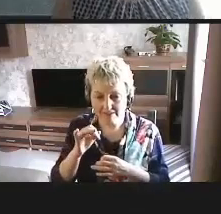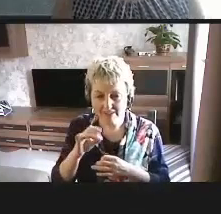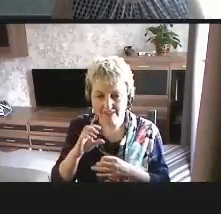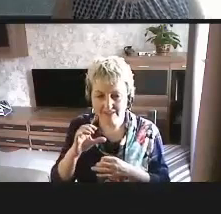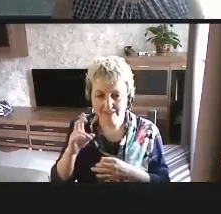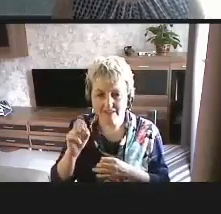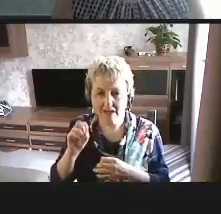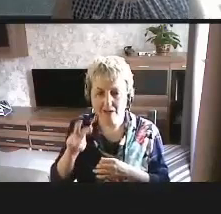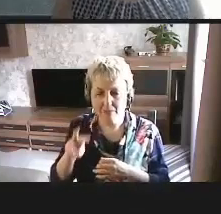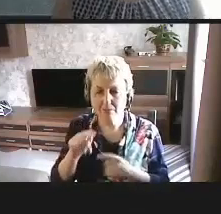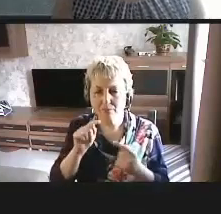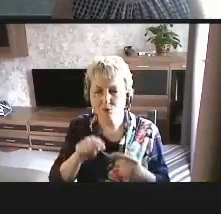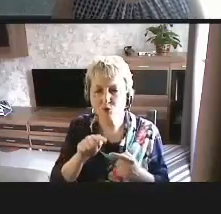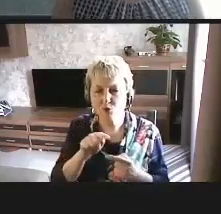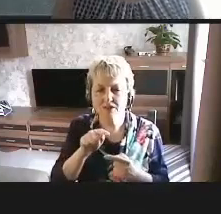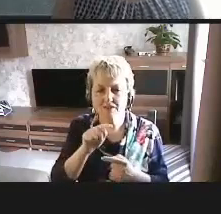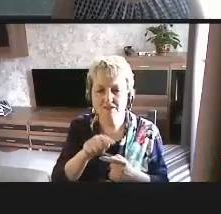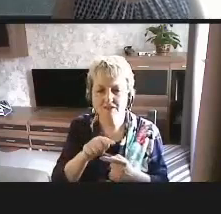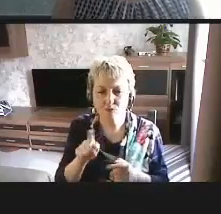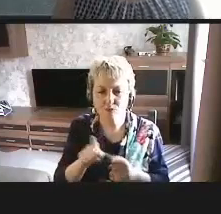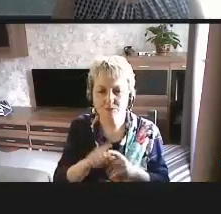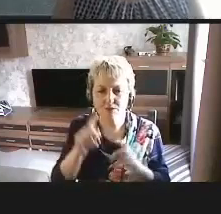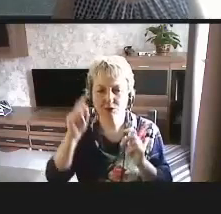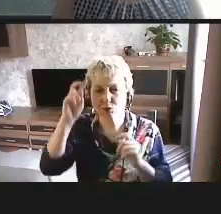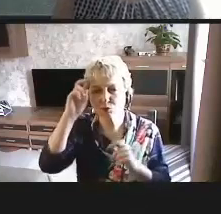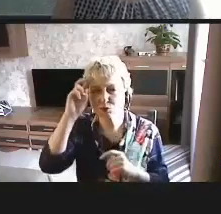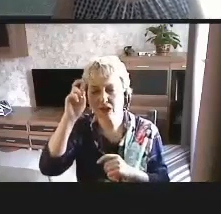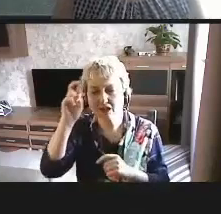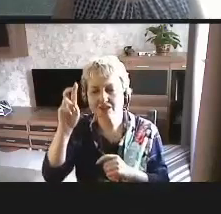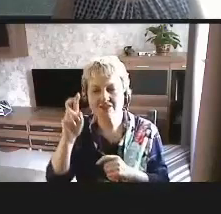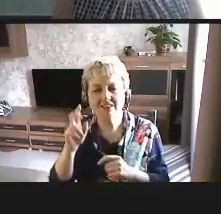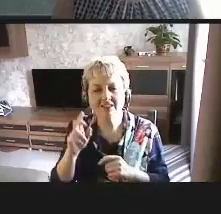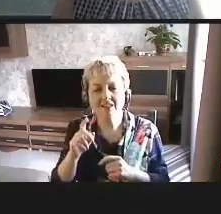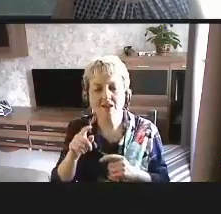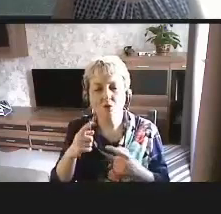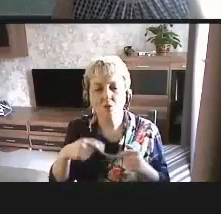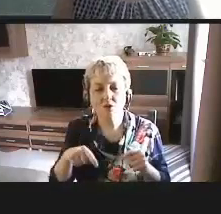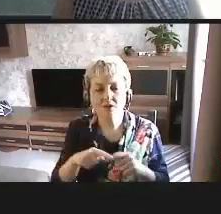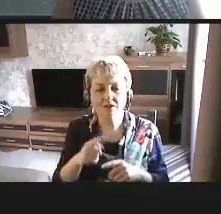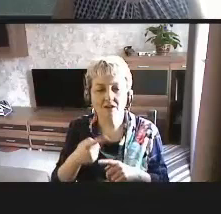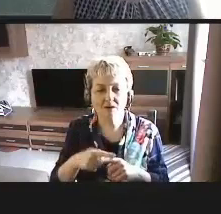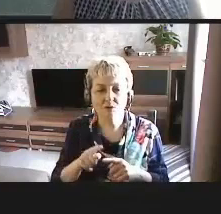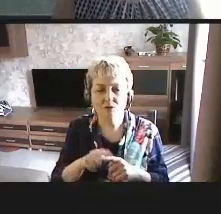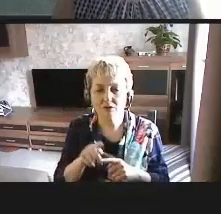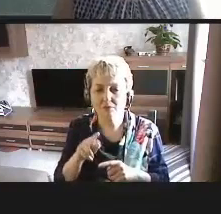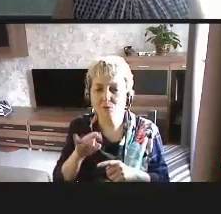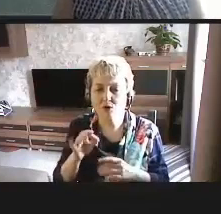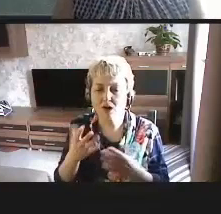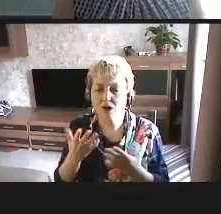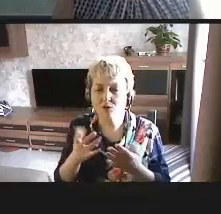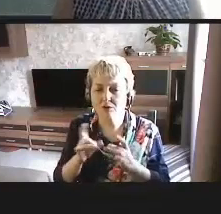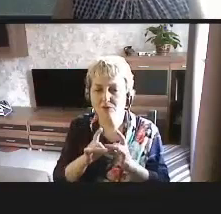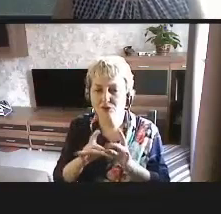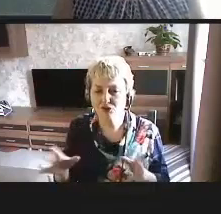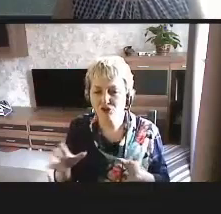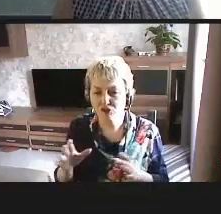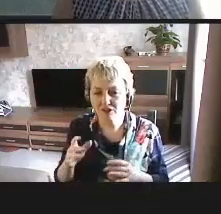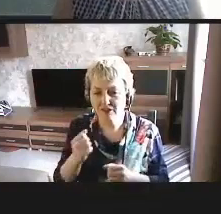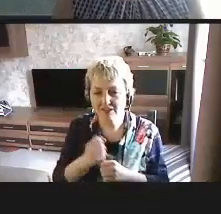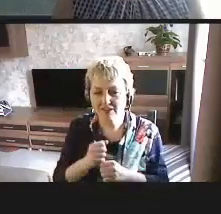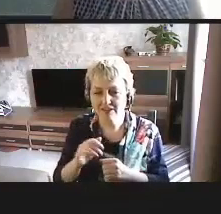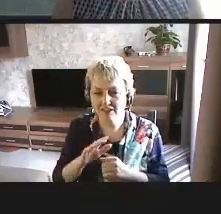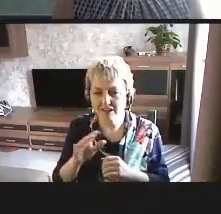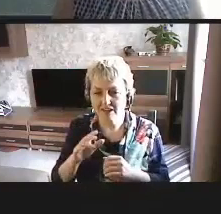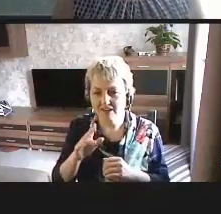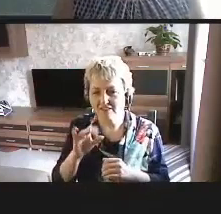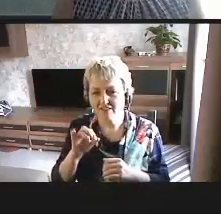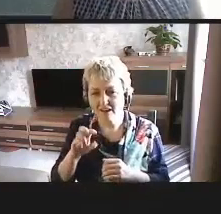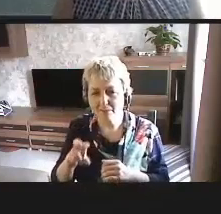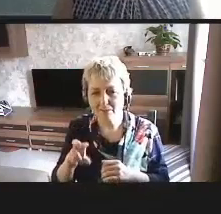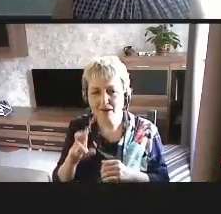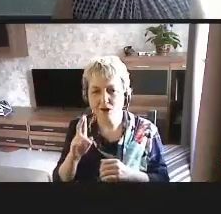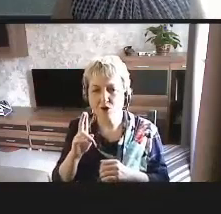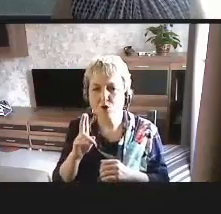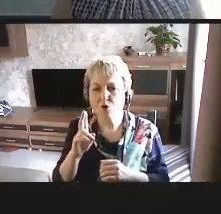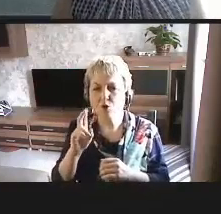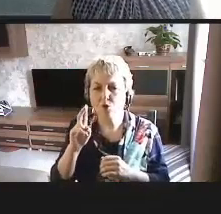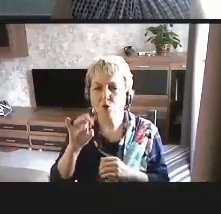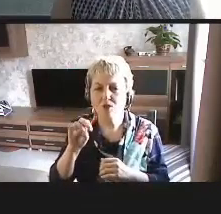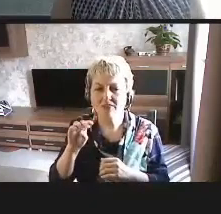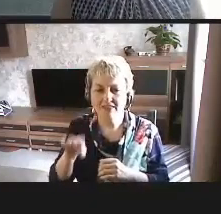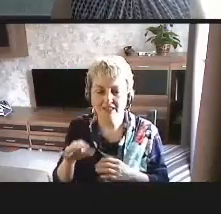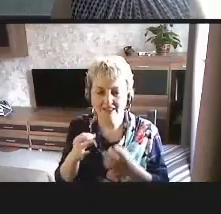тех, скажем, государственных органов, которые по какой-то причине не сделали контент, веб-контент доступным.